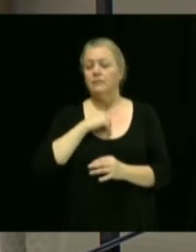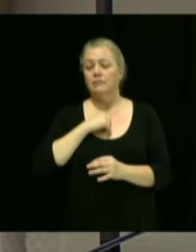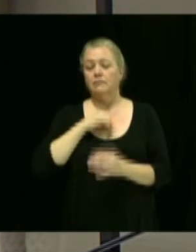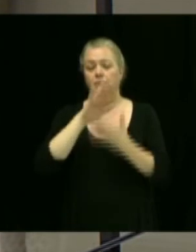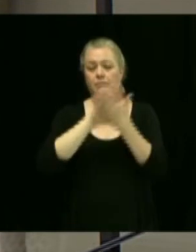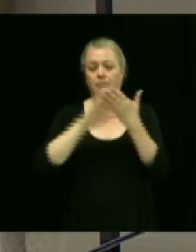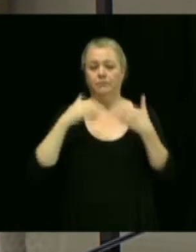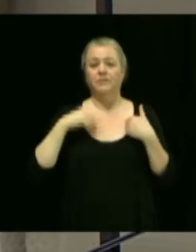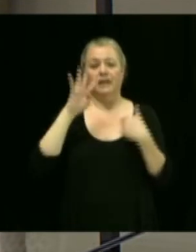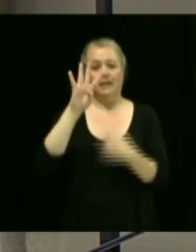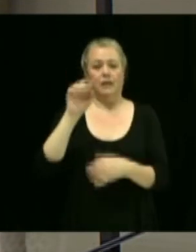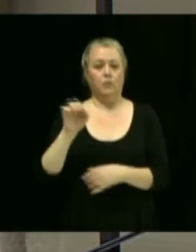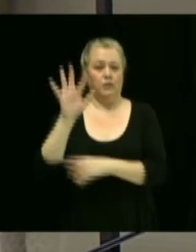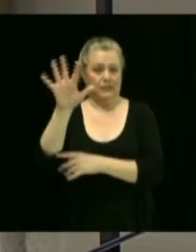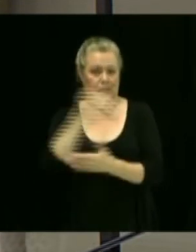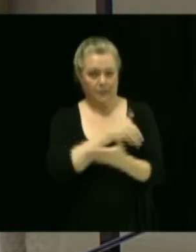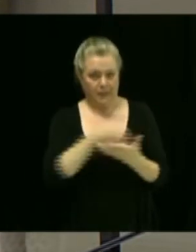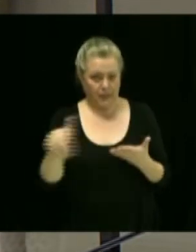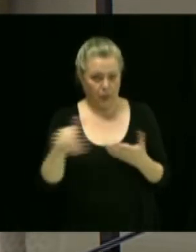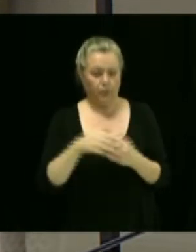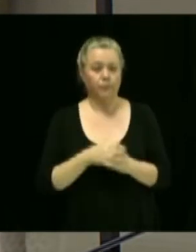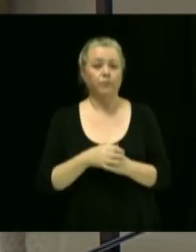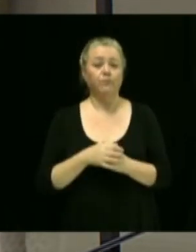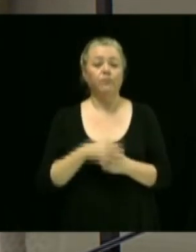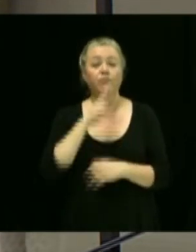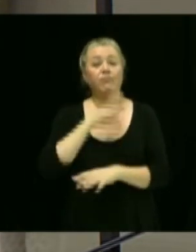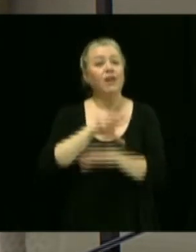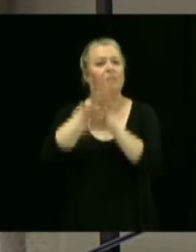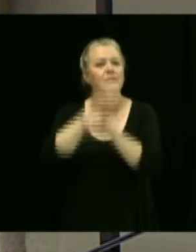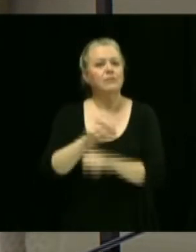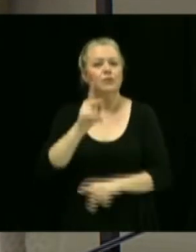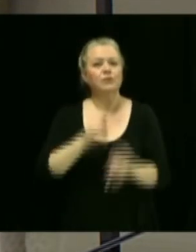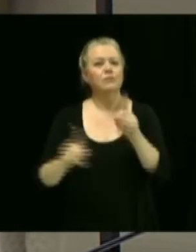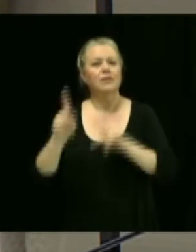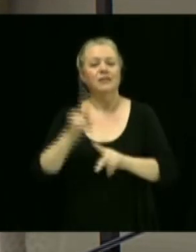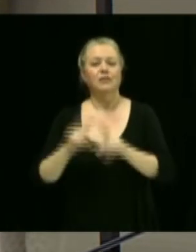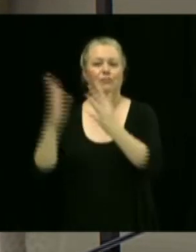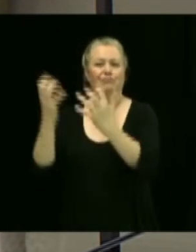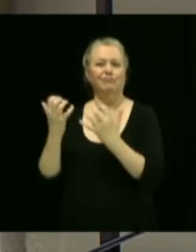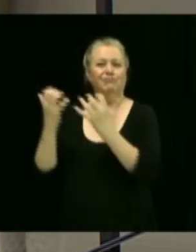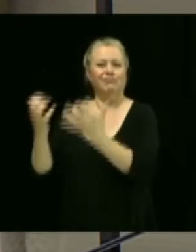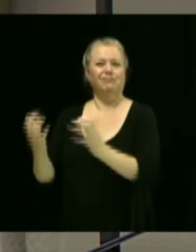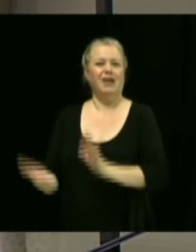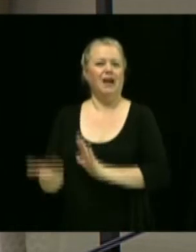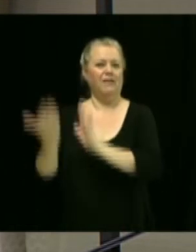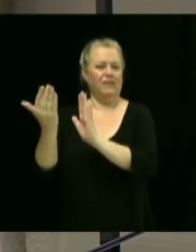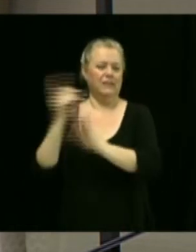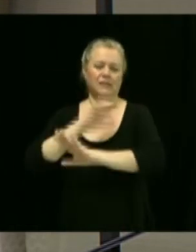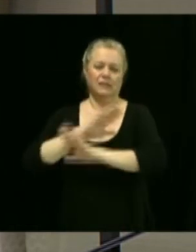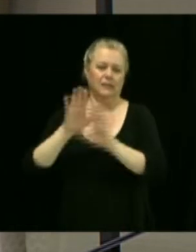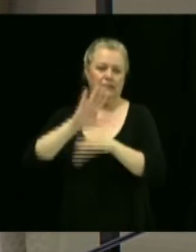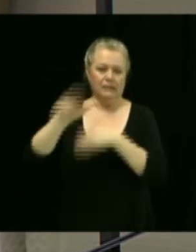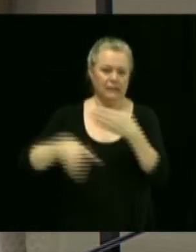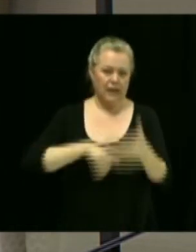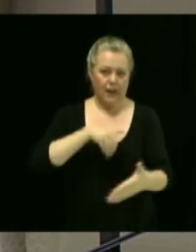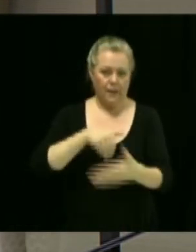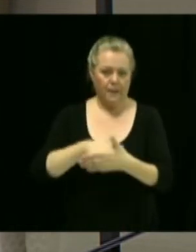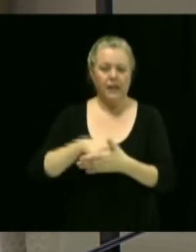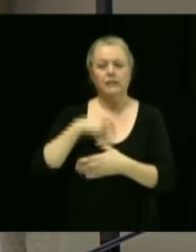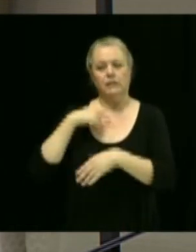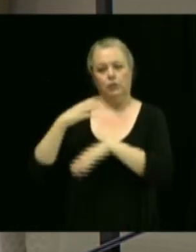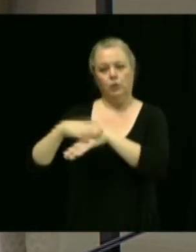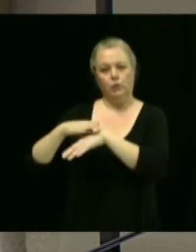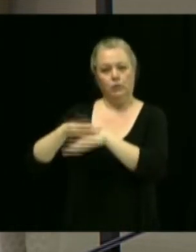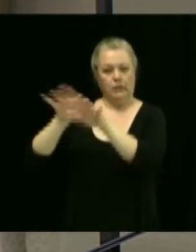conseil également, dans ce cas-ci, va remplacer la procédure d'enregistrement des personnes habiles à voter par un processus de consultation écrite d'une durée de 15 jours.